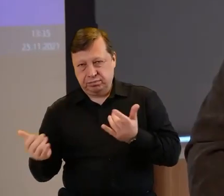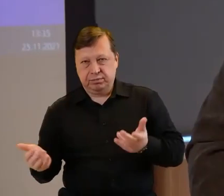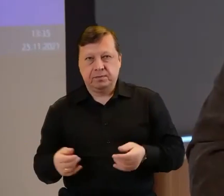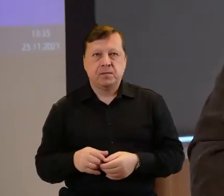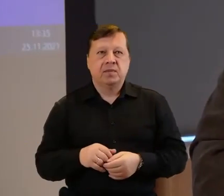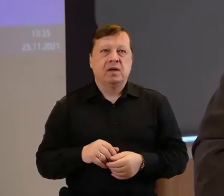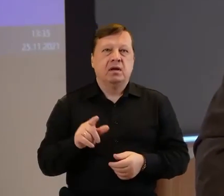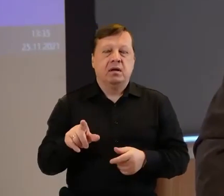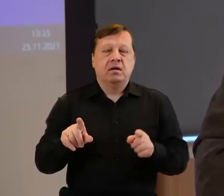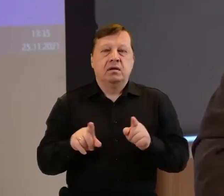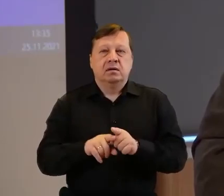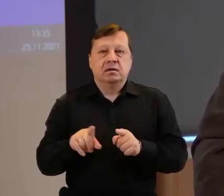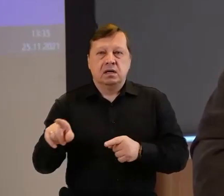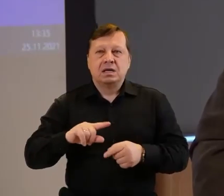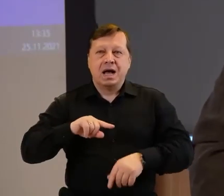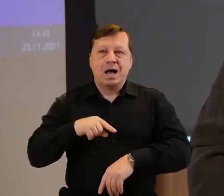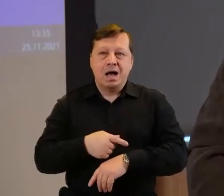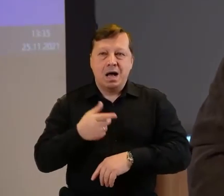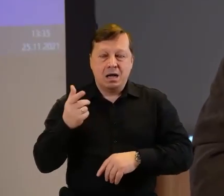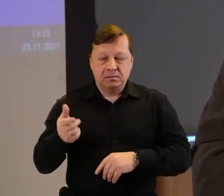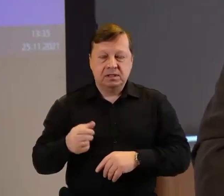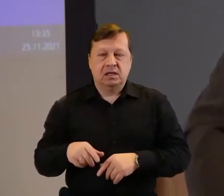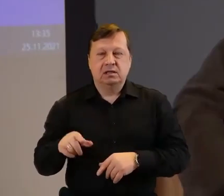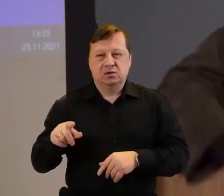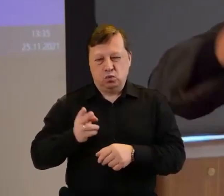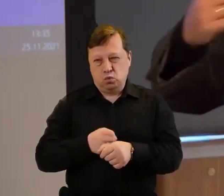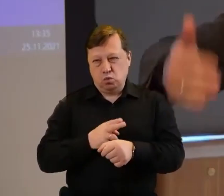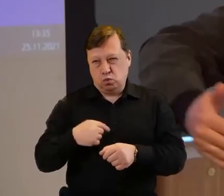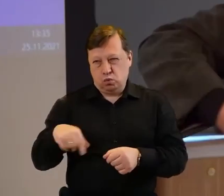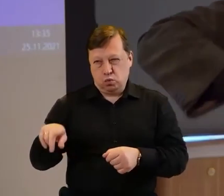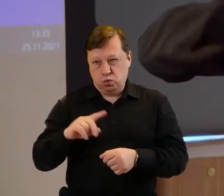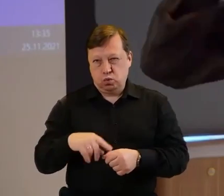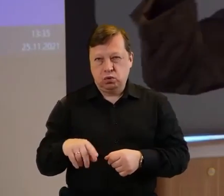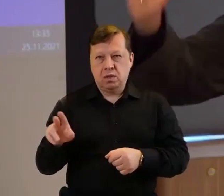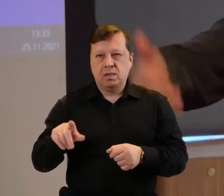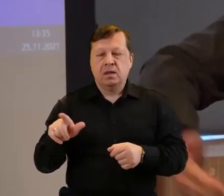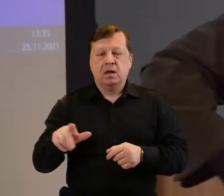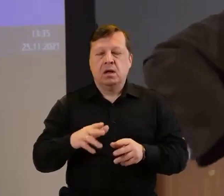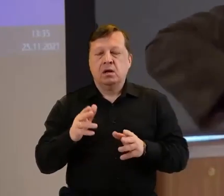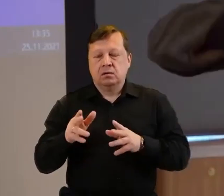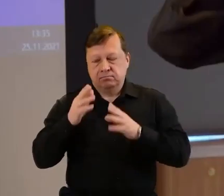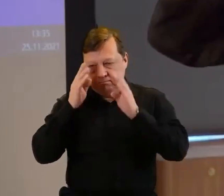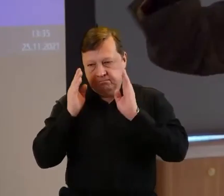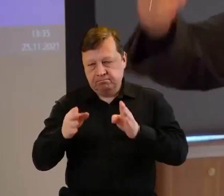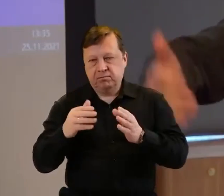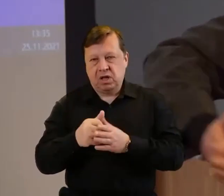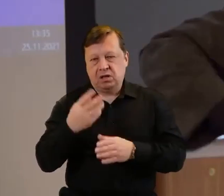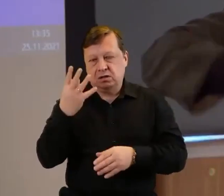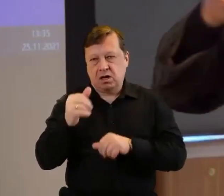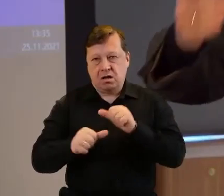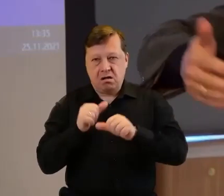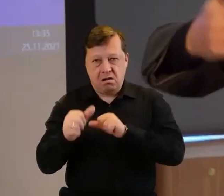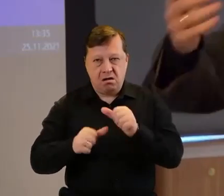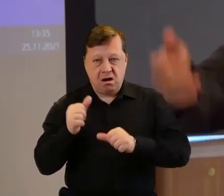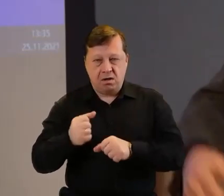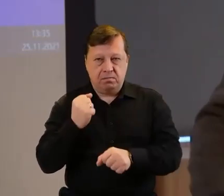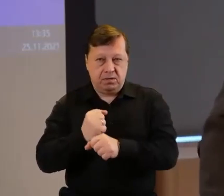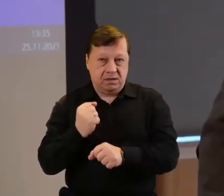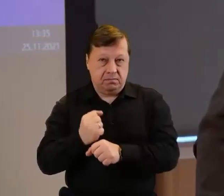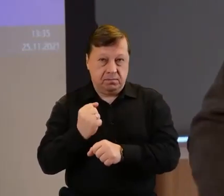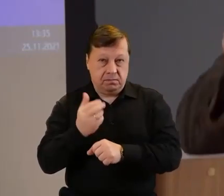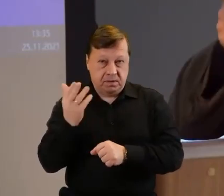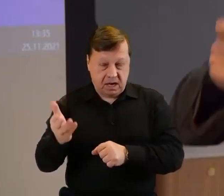administracji, która w dużej mierze podporządkowana jest terminom wyborów i czteroletniej kadencji i pracowania